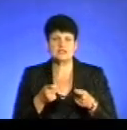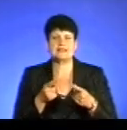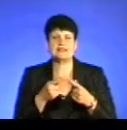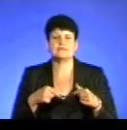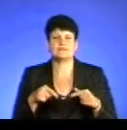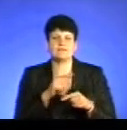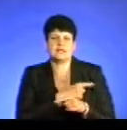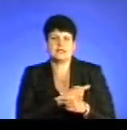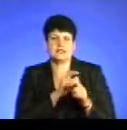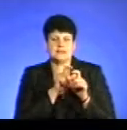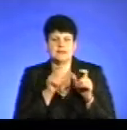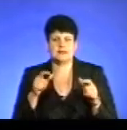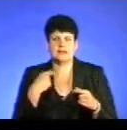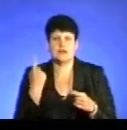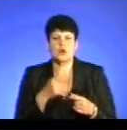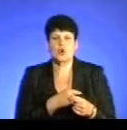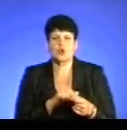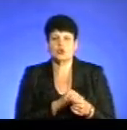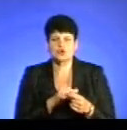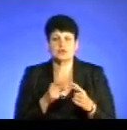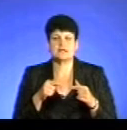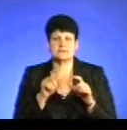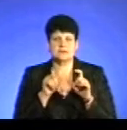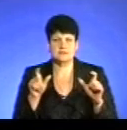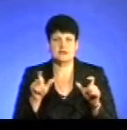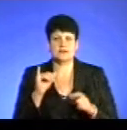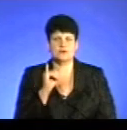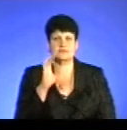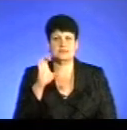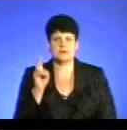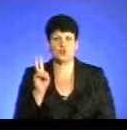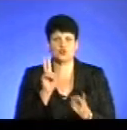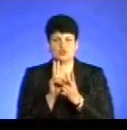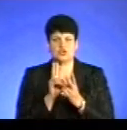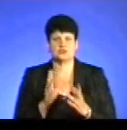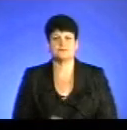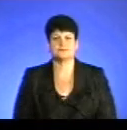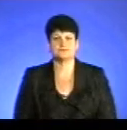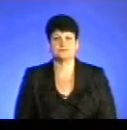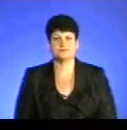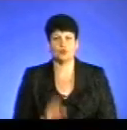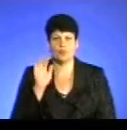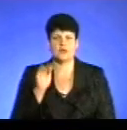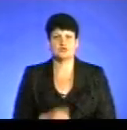відділення Торнопільського обласного наркологічного диспансеру Ігорем Скибільським. До зустрічі в ефірі. До побачення.